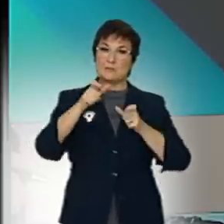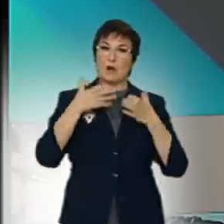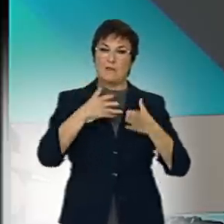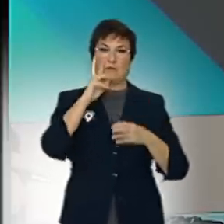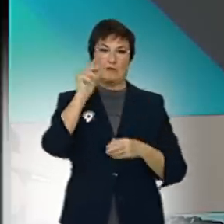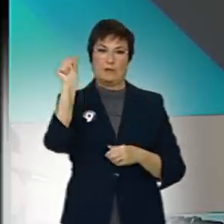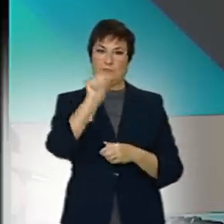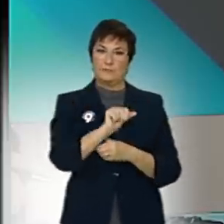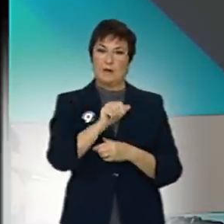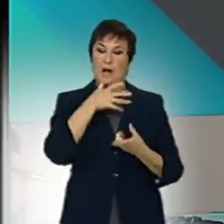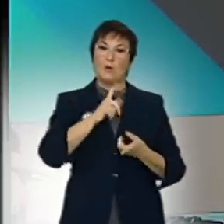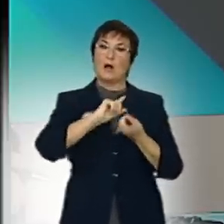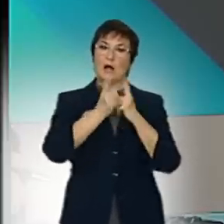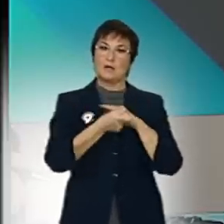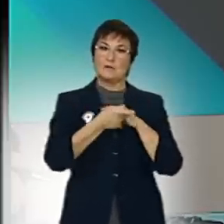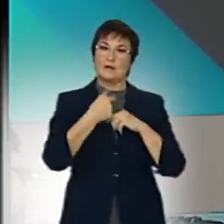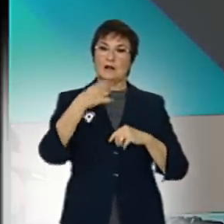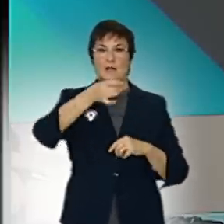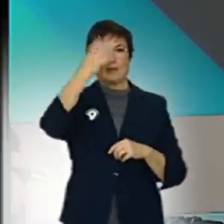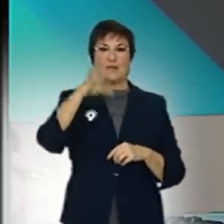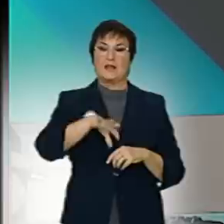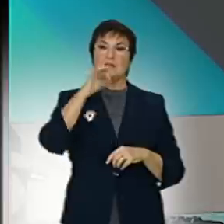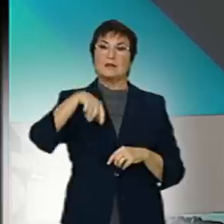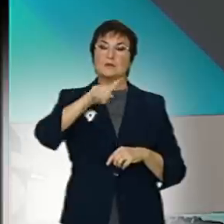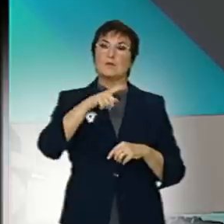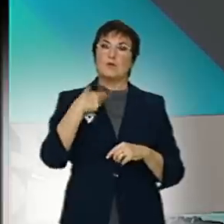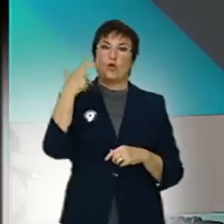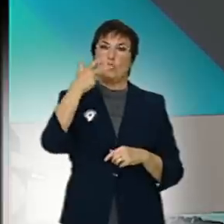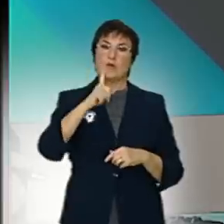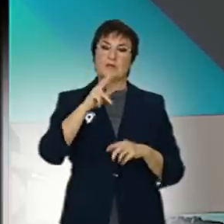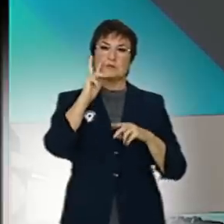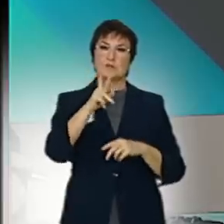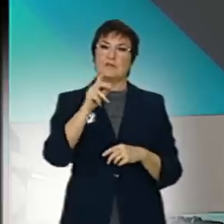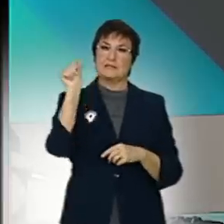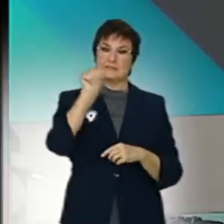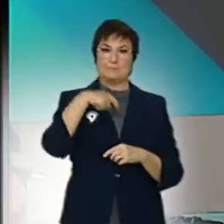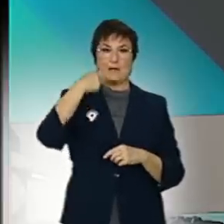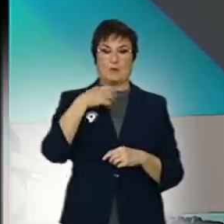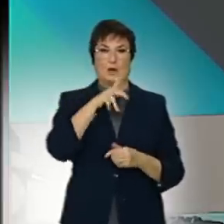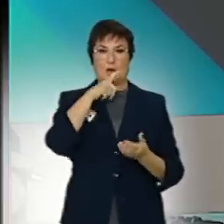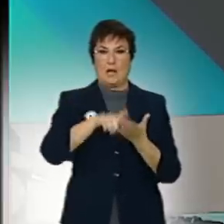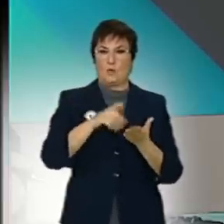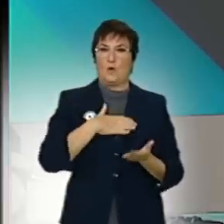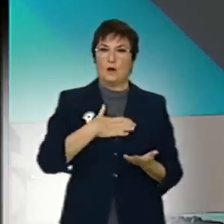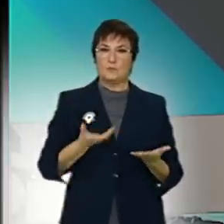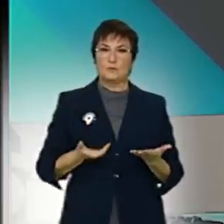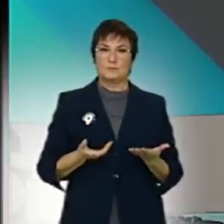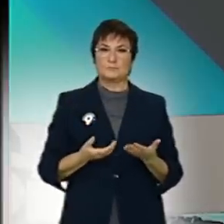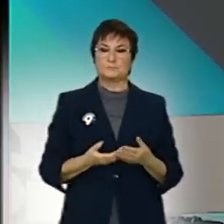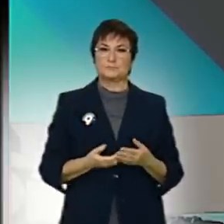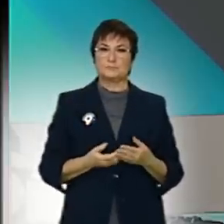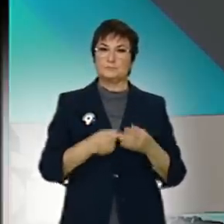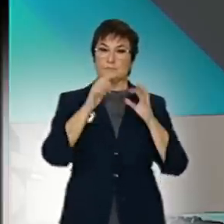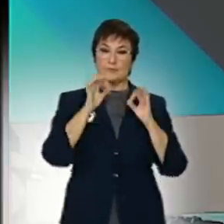decidit que aquests valencians no tenen dret a vores sèries en la seva llengua. Els mateixos que han decidit que aquestes persones no